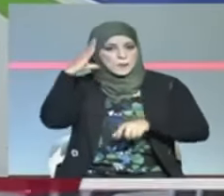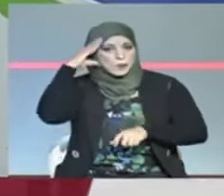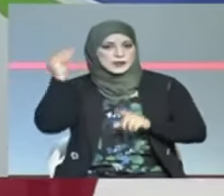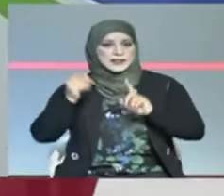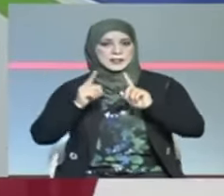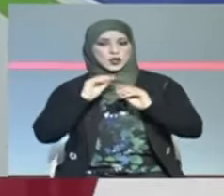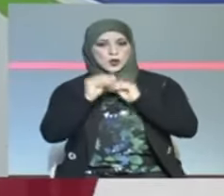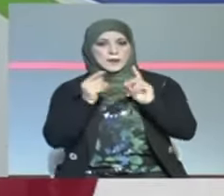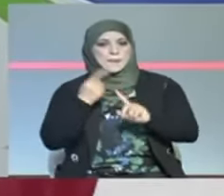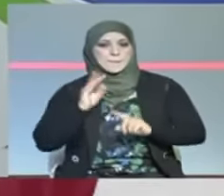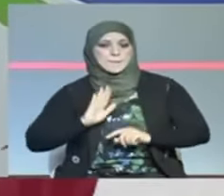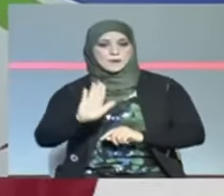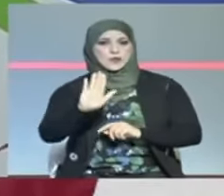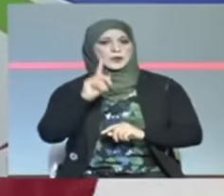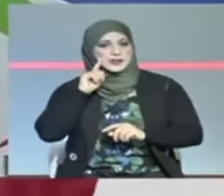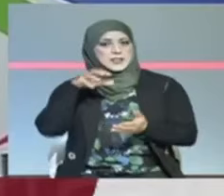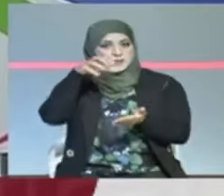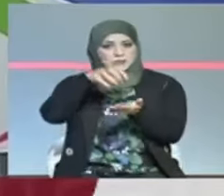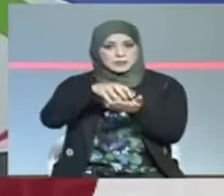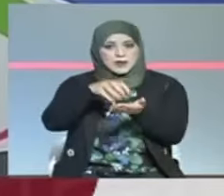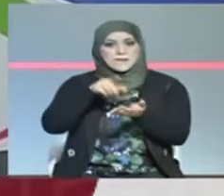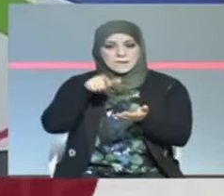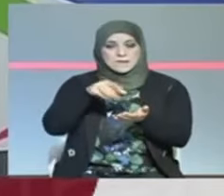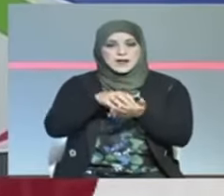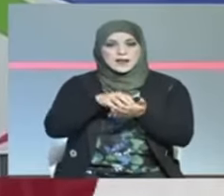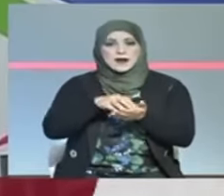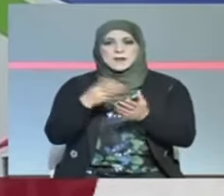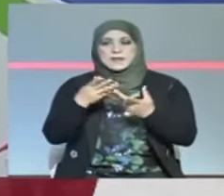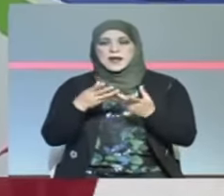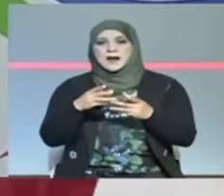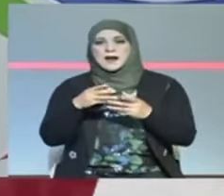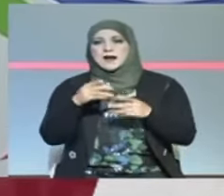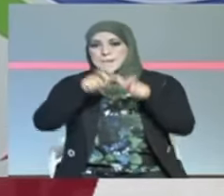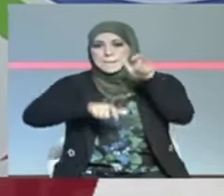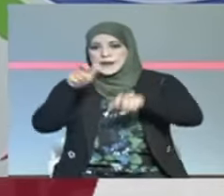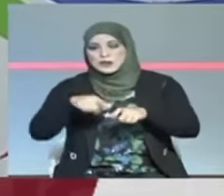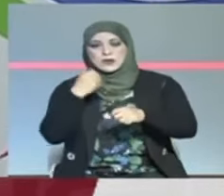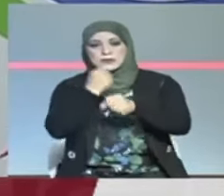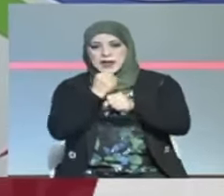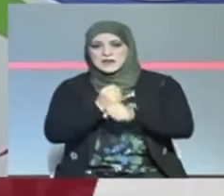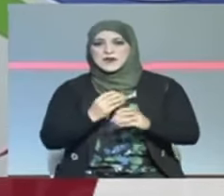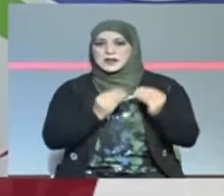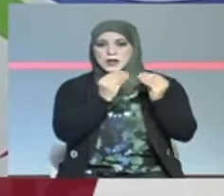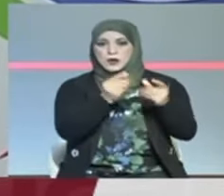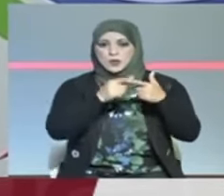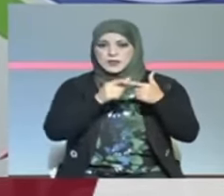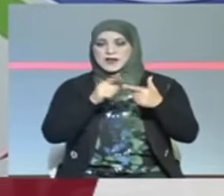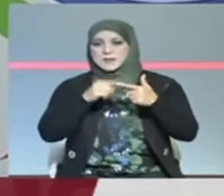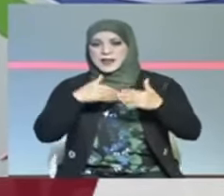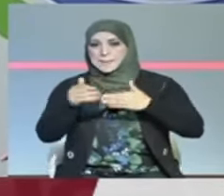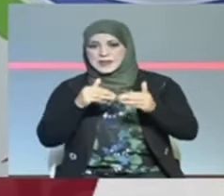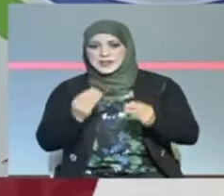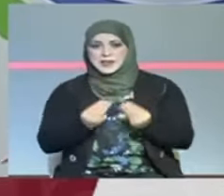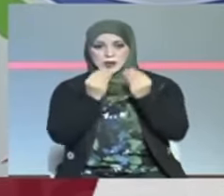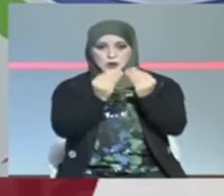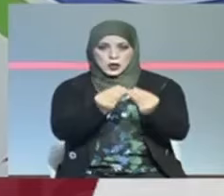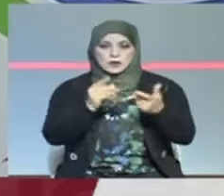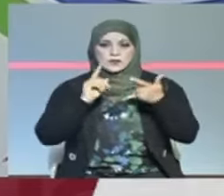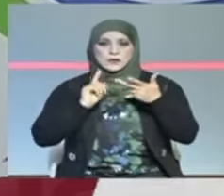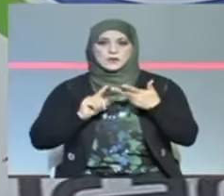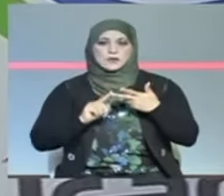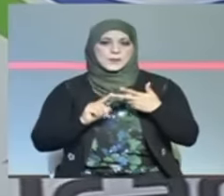عندهم الفضاء متع الموارد البشرية اللازمة والتجهيزات المتطورة اللازمة لمعناها